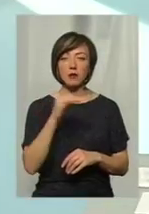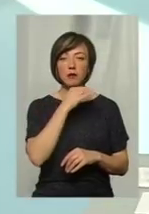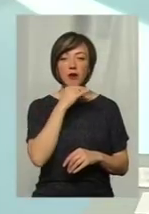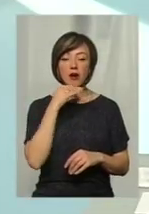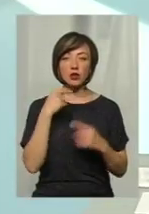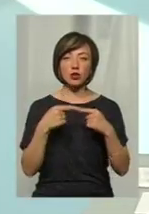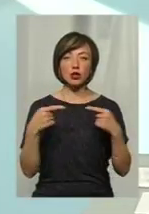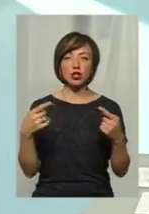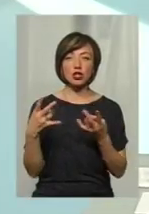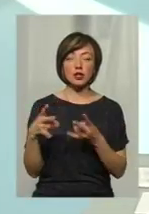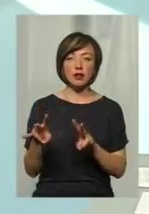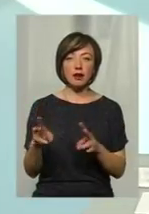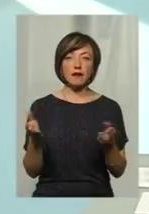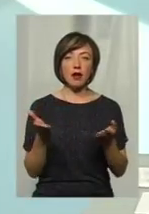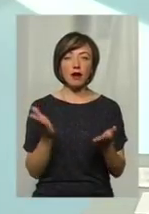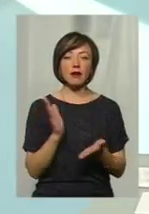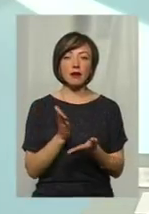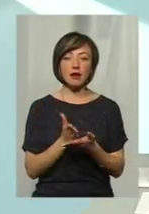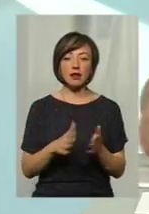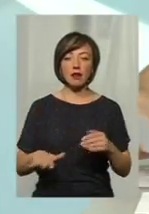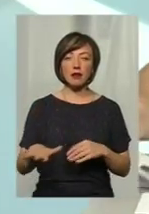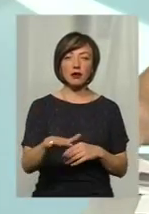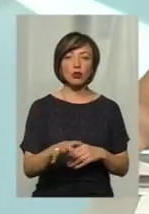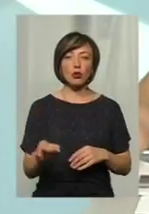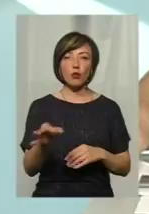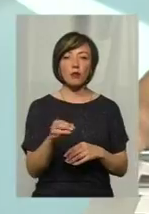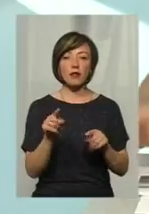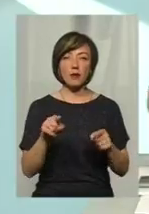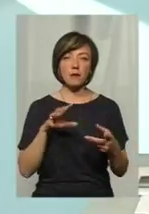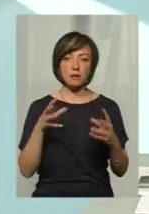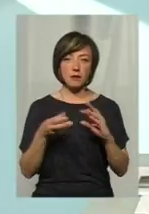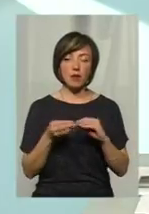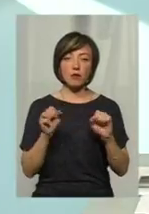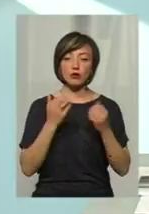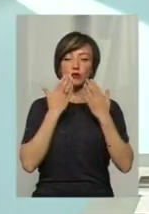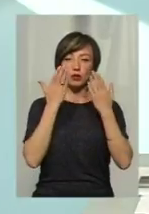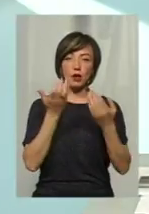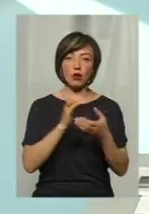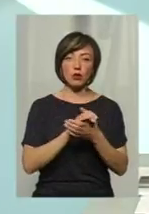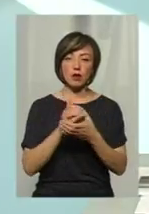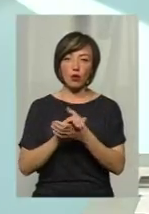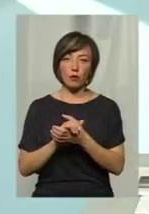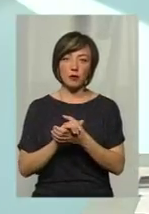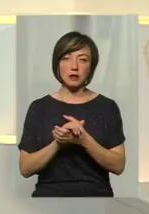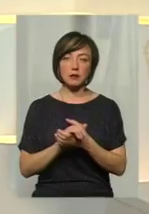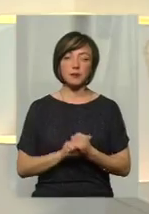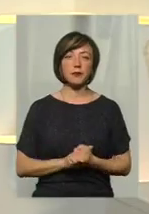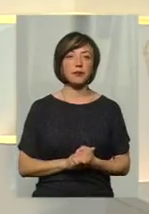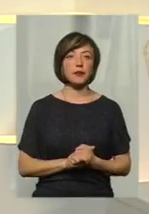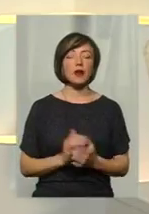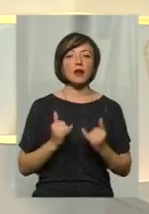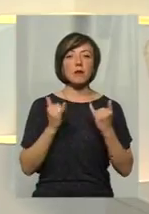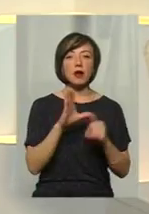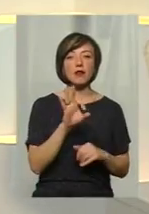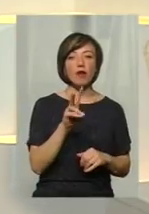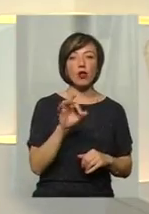інших шкідників, які є на території нашої області, там вислідувано. І можна почитати, ознайомитись. Пане Володимире, а як